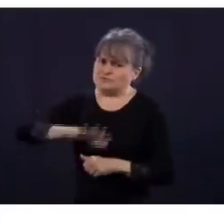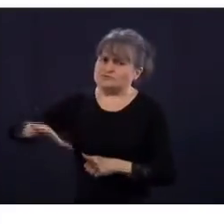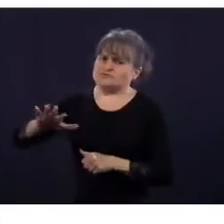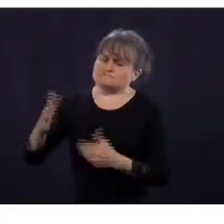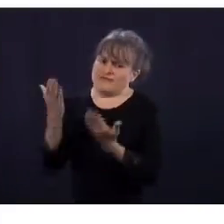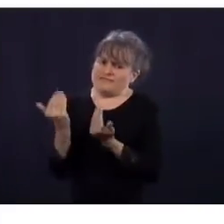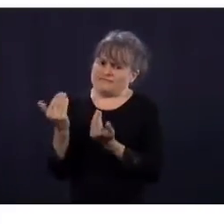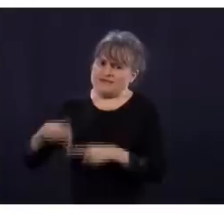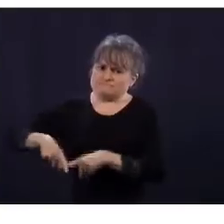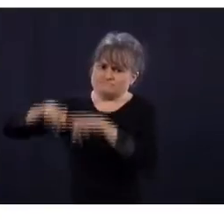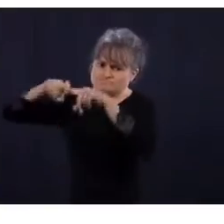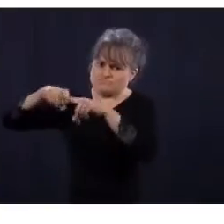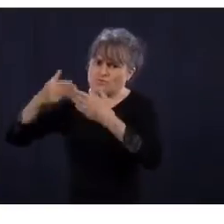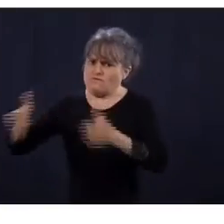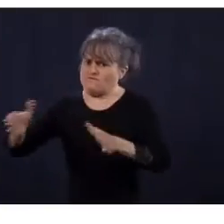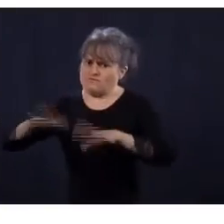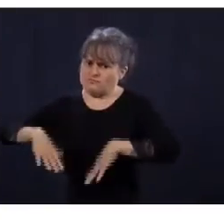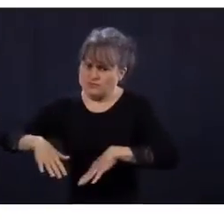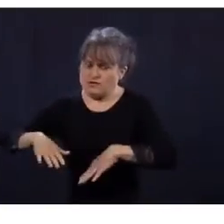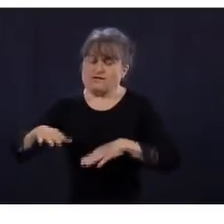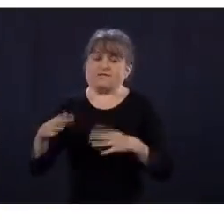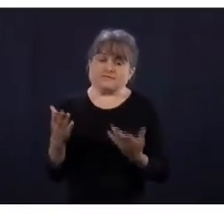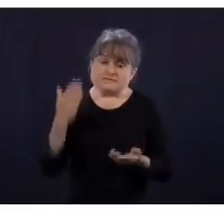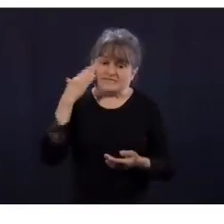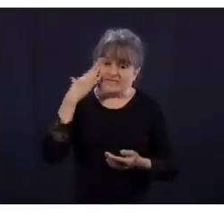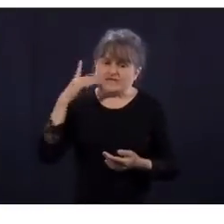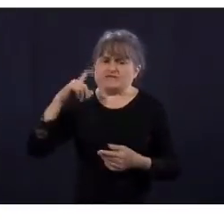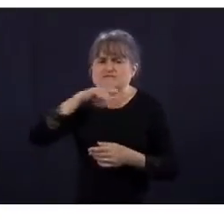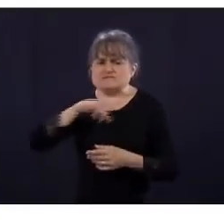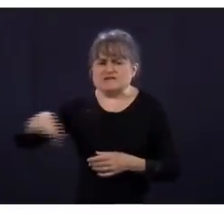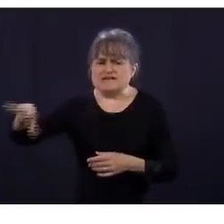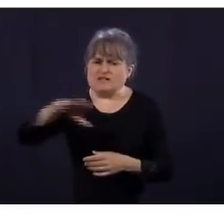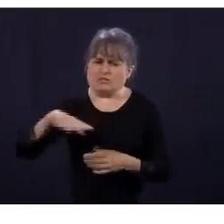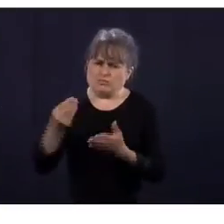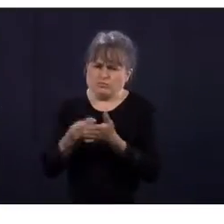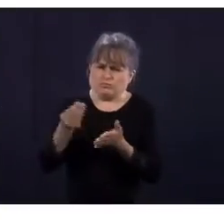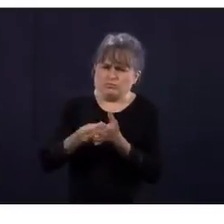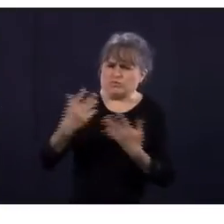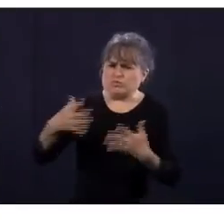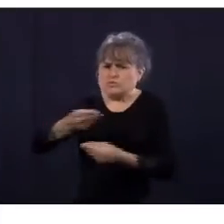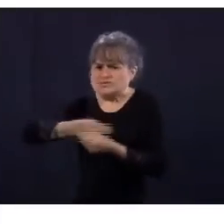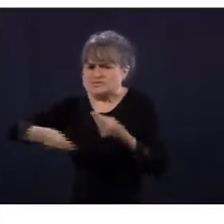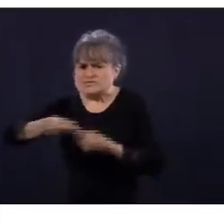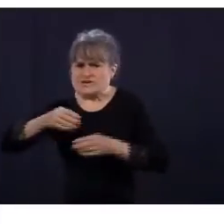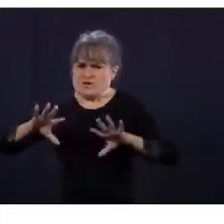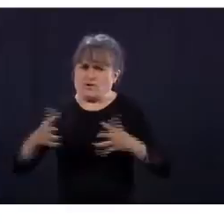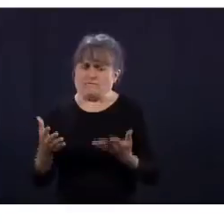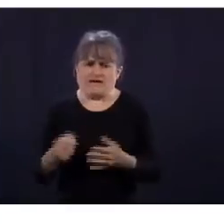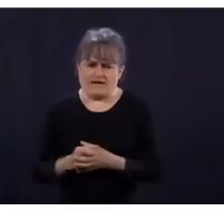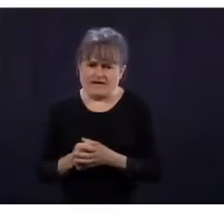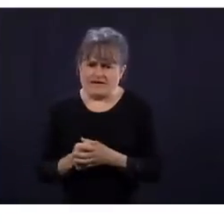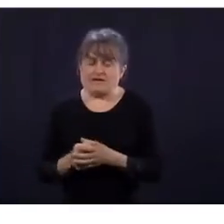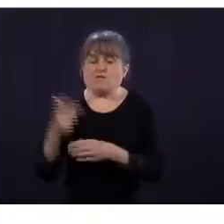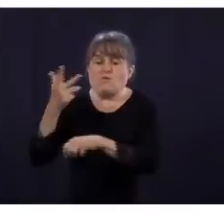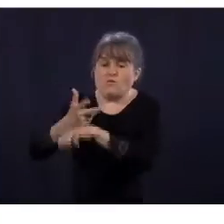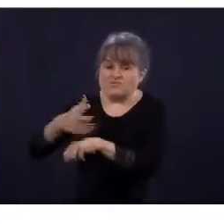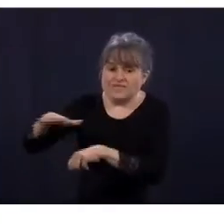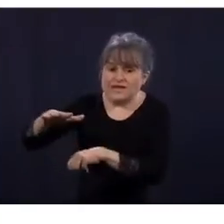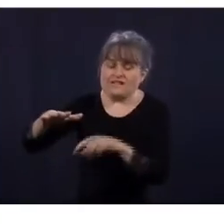de réouverture. Bien, on aura des principes de distanciation sociale, c'est-à moins de clientèle à l'intérieur du restaurant,